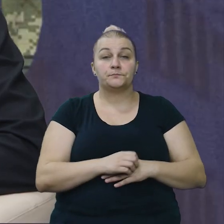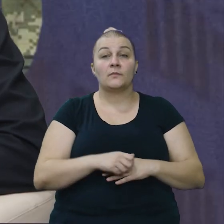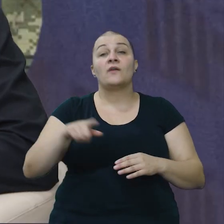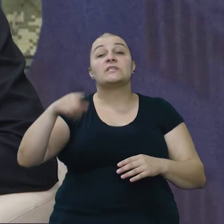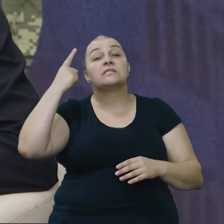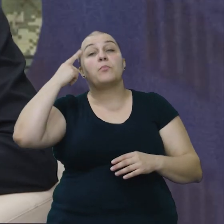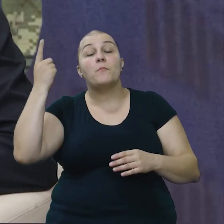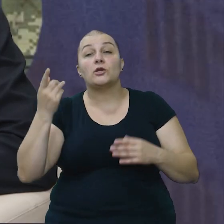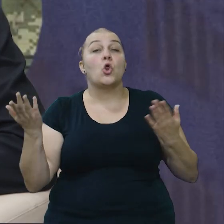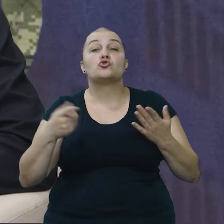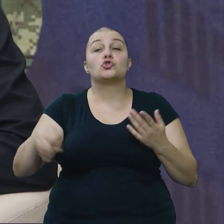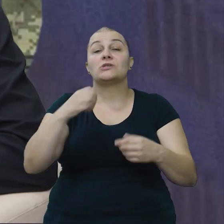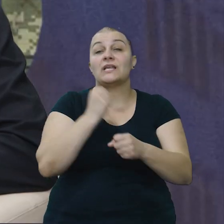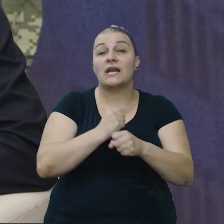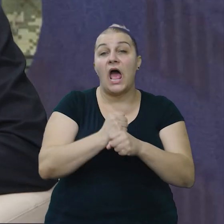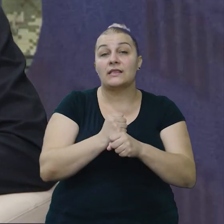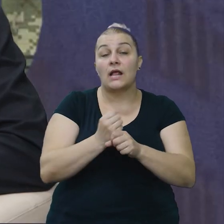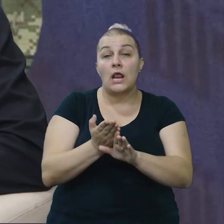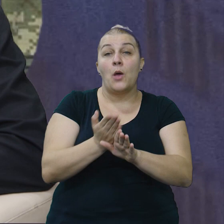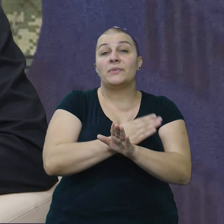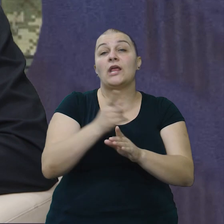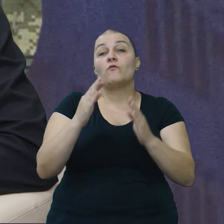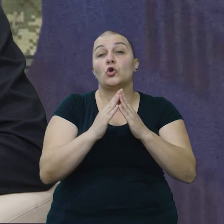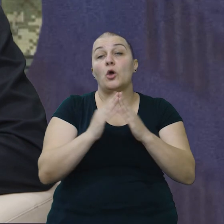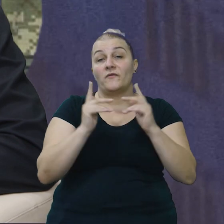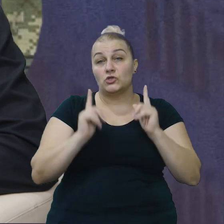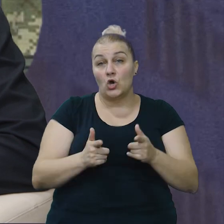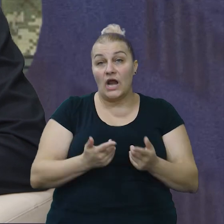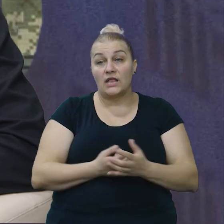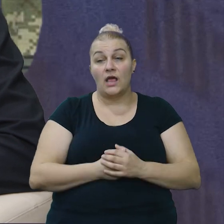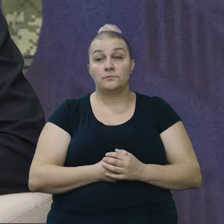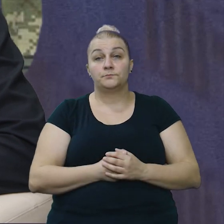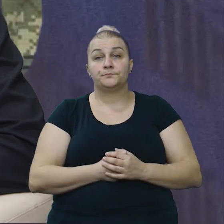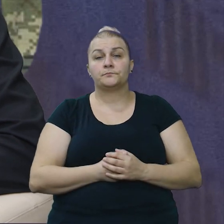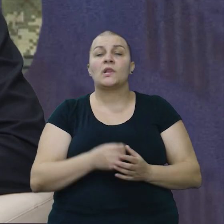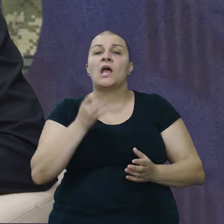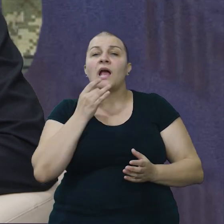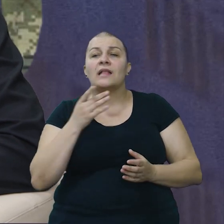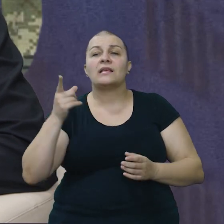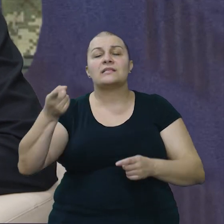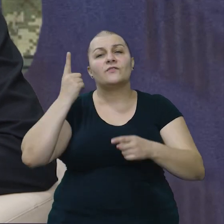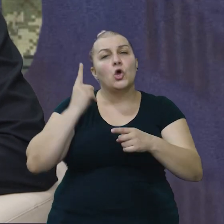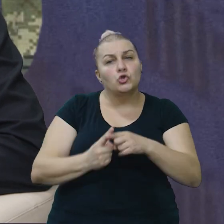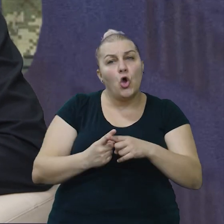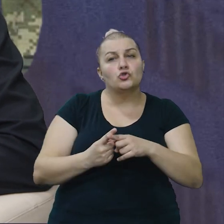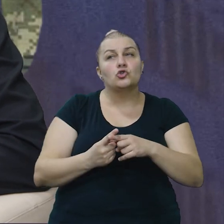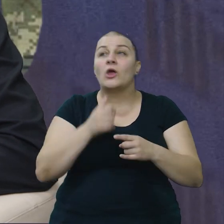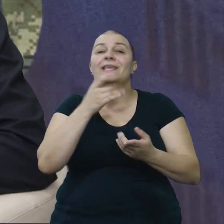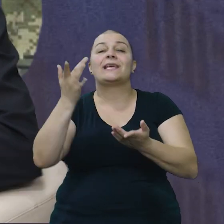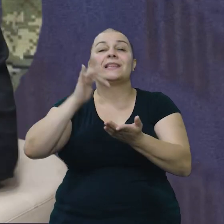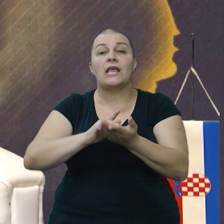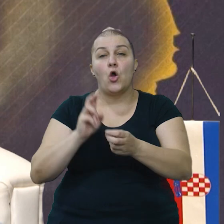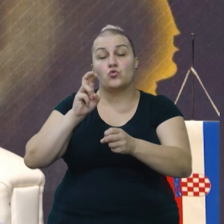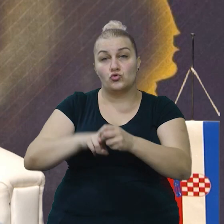Spomenuli ste što ste radili u oči domoinskog rata. Kad ste se vi točno i gdje uključili,